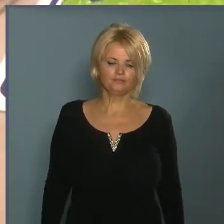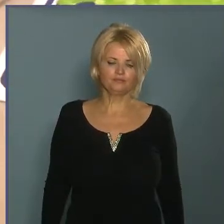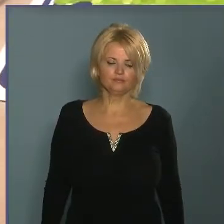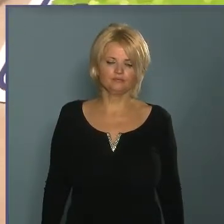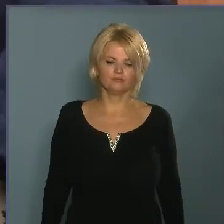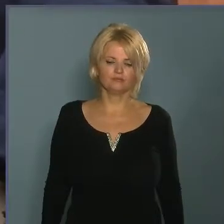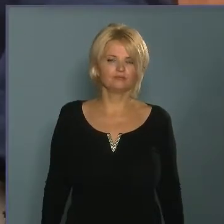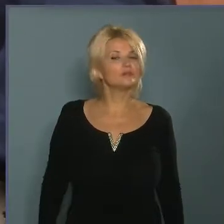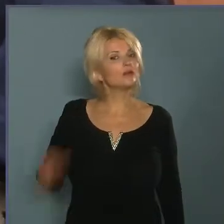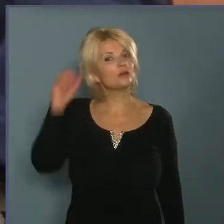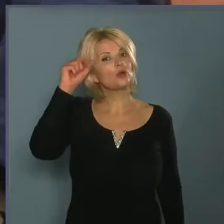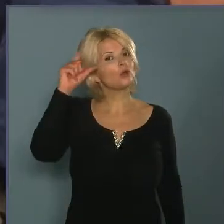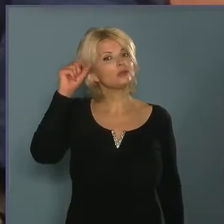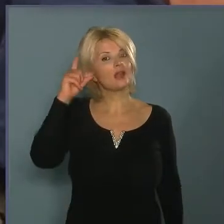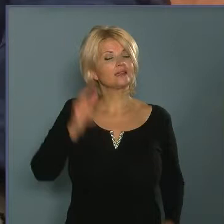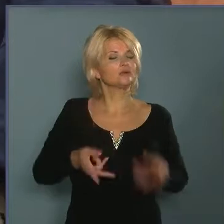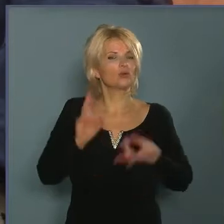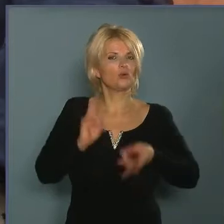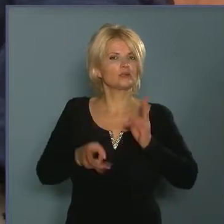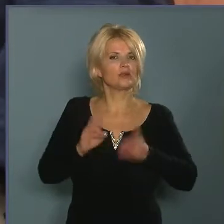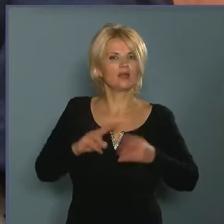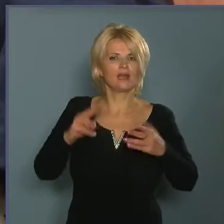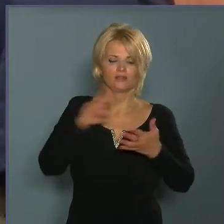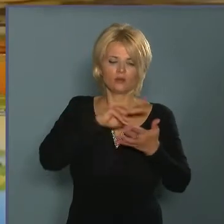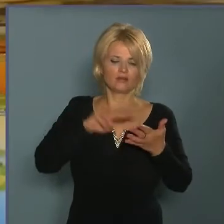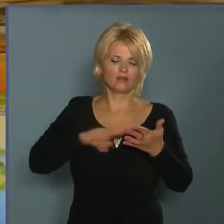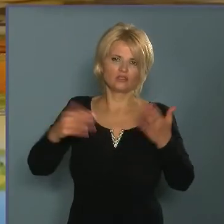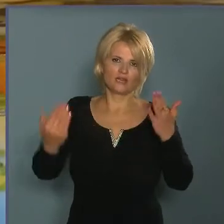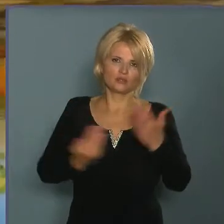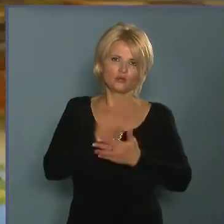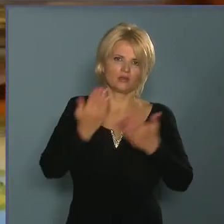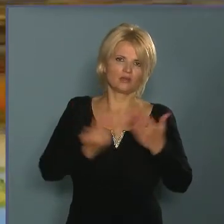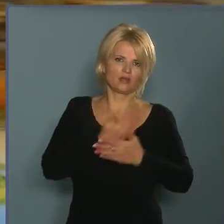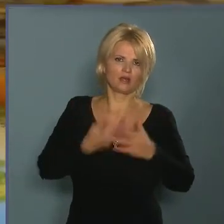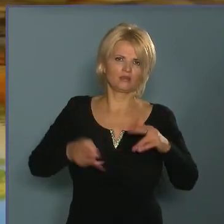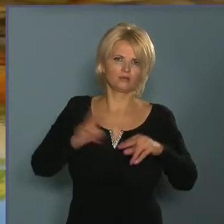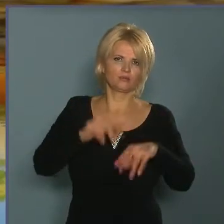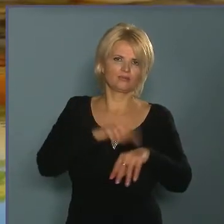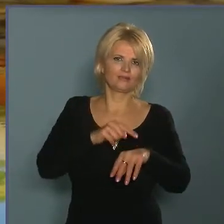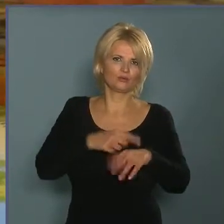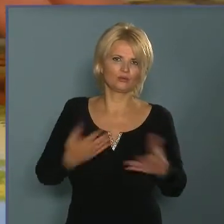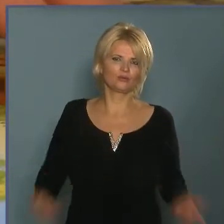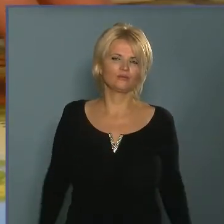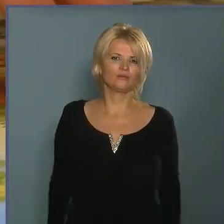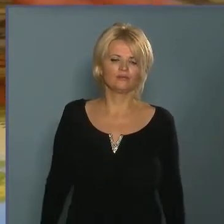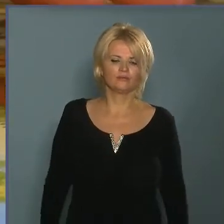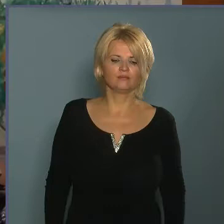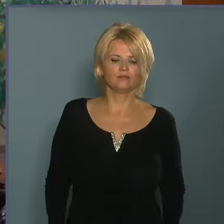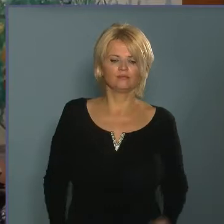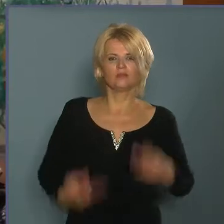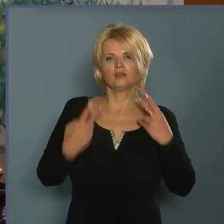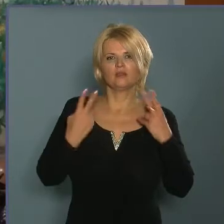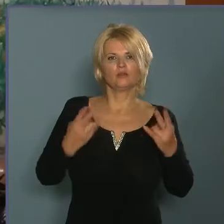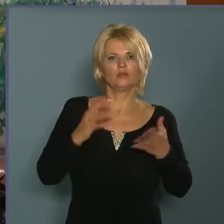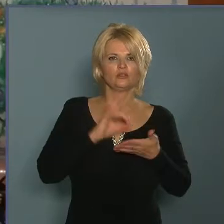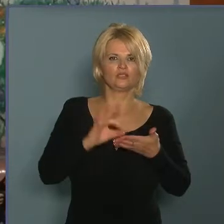mégis milyen ötleteik vannak, hogy hogyan lehet az olvasást újból közel hozni? Fontos szerintem egy írónak a személye.